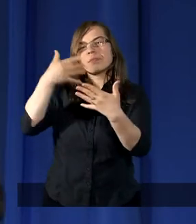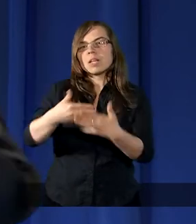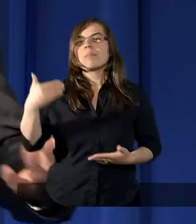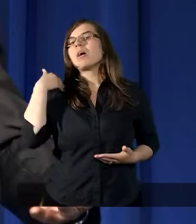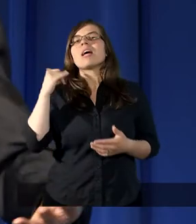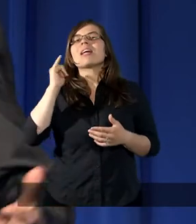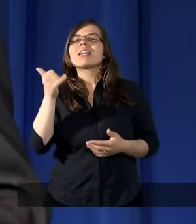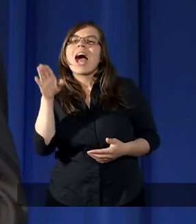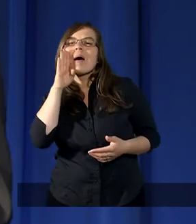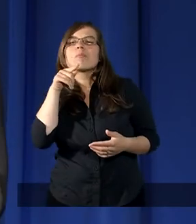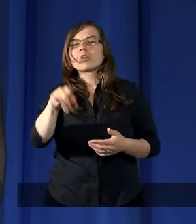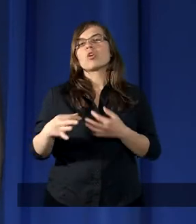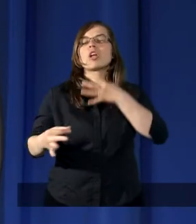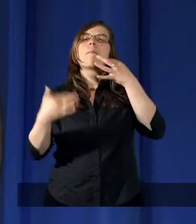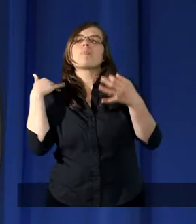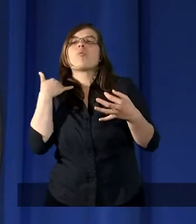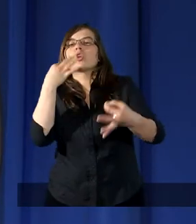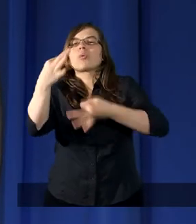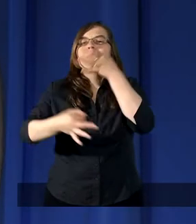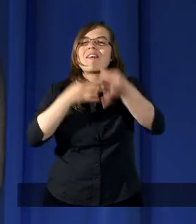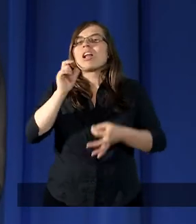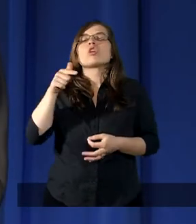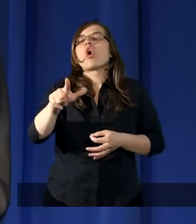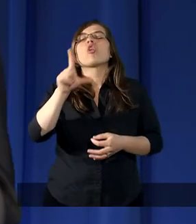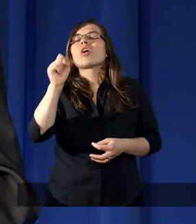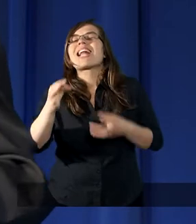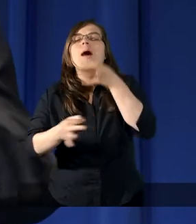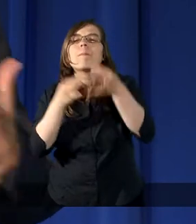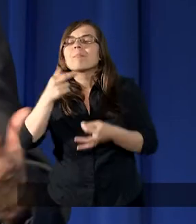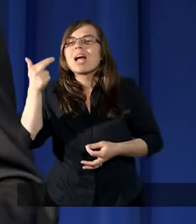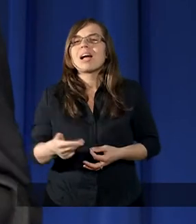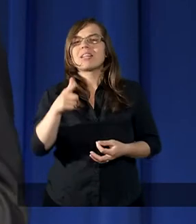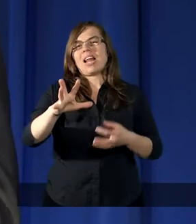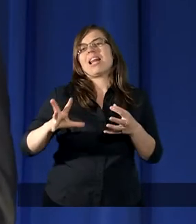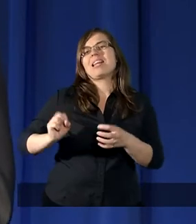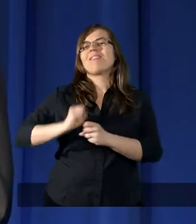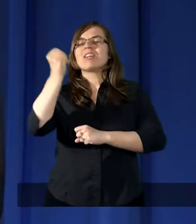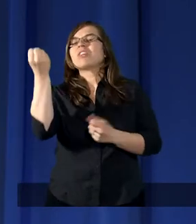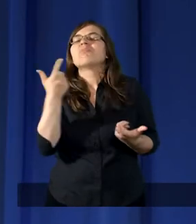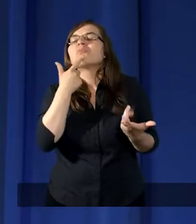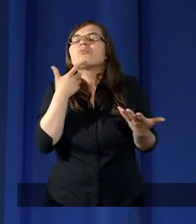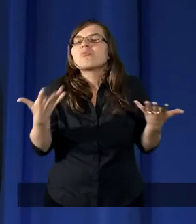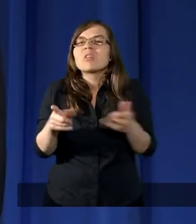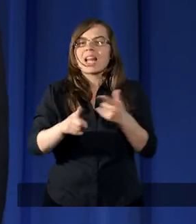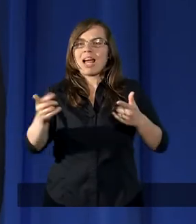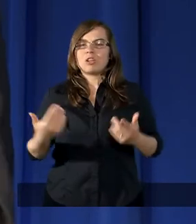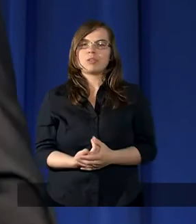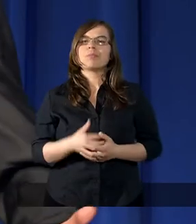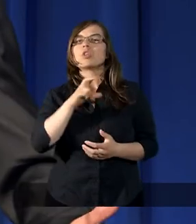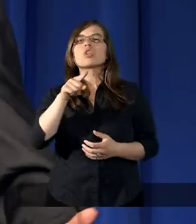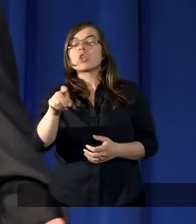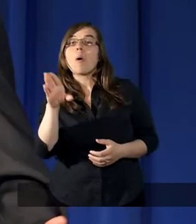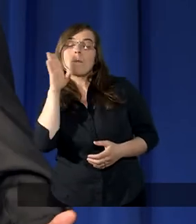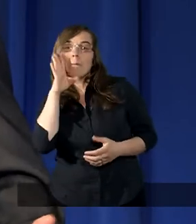jak ta pieśń była śpiewana, albo co to za pieśń, pieśń zwycięstwa. Czy to